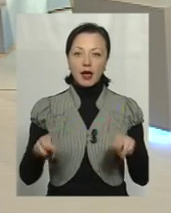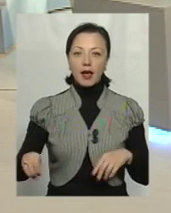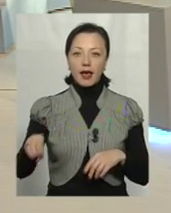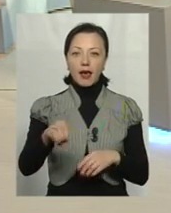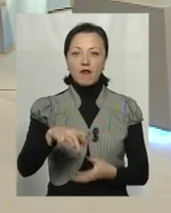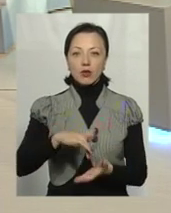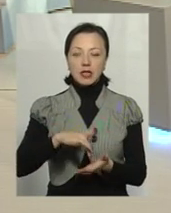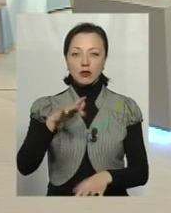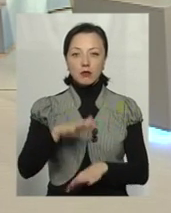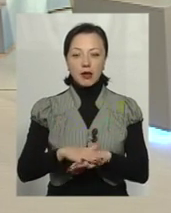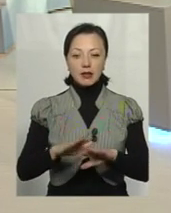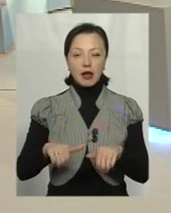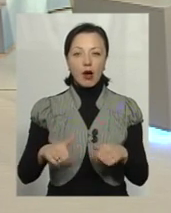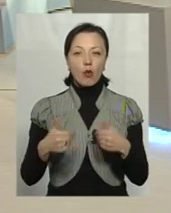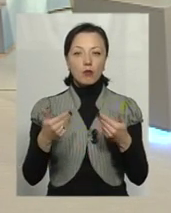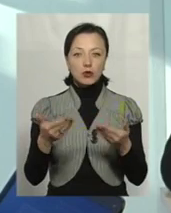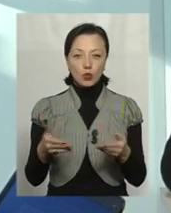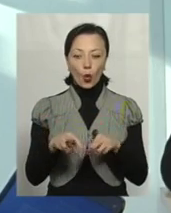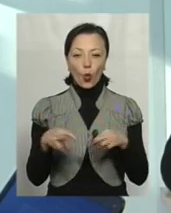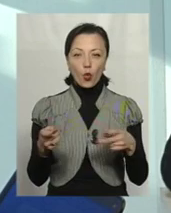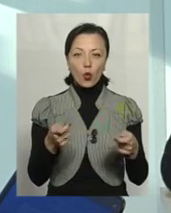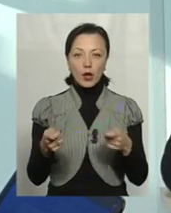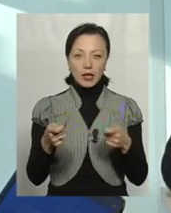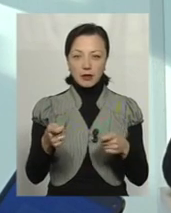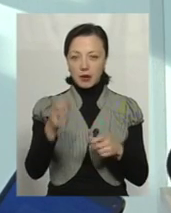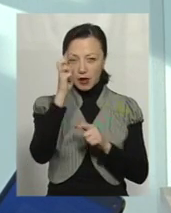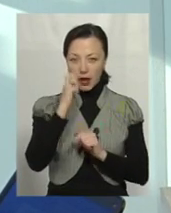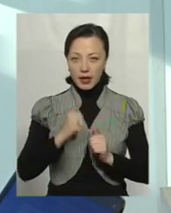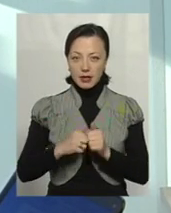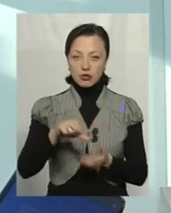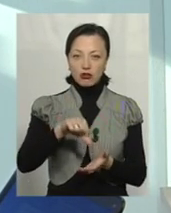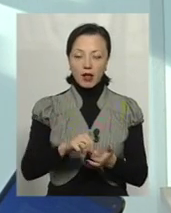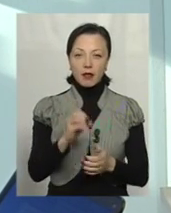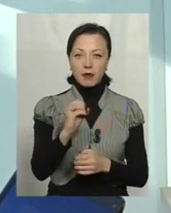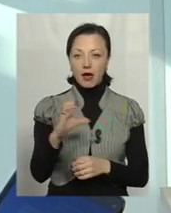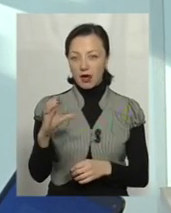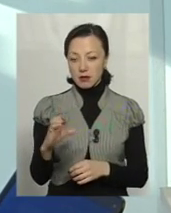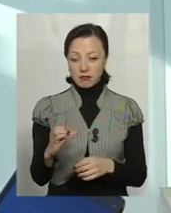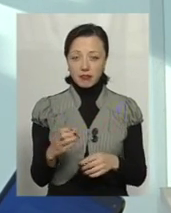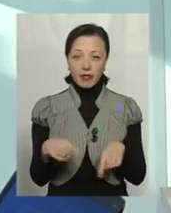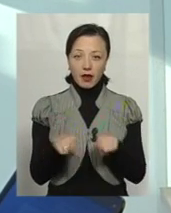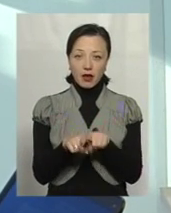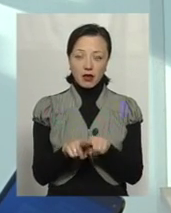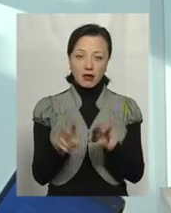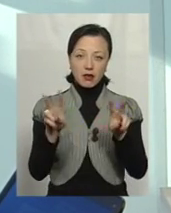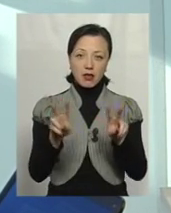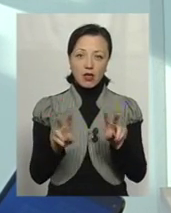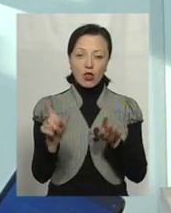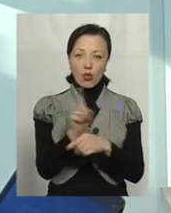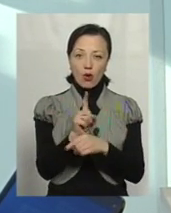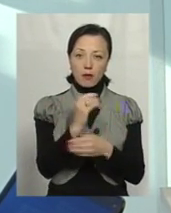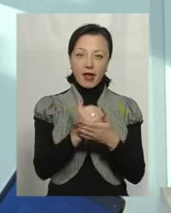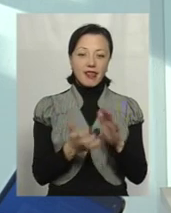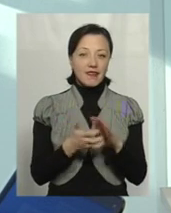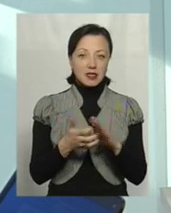Центробанк, рекомендують урядам, країнам, членам ЄС, в тому числі, подібні параметри. Дефіцит – найбільше 3%.